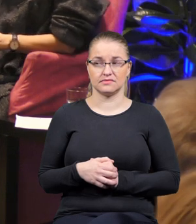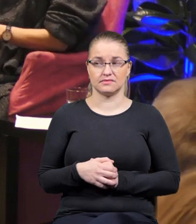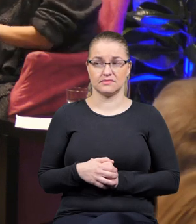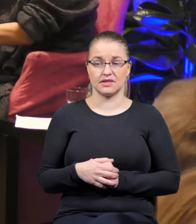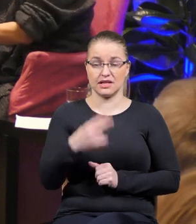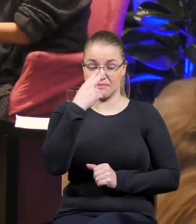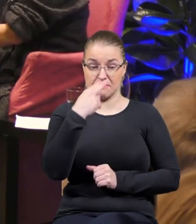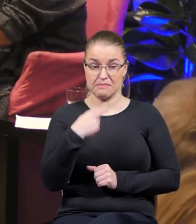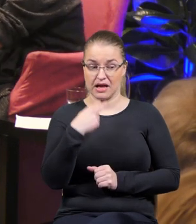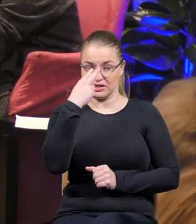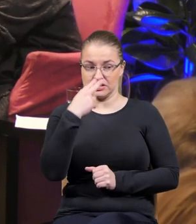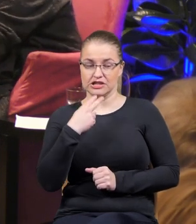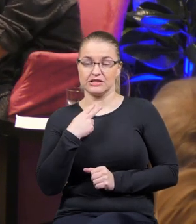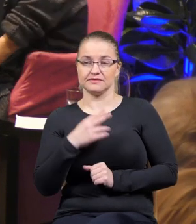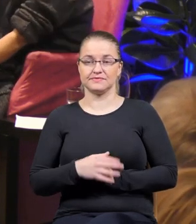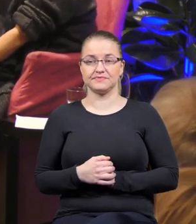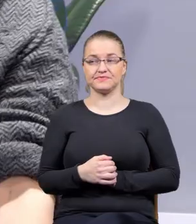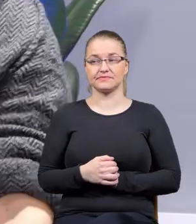patrzysz na mnie tak wymownie,